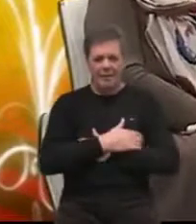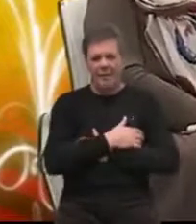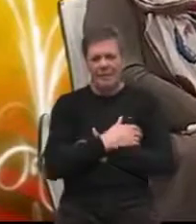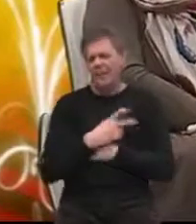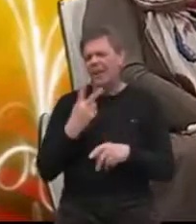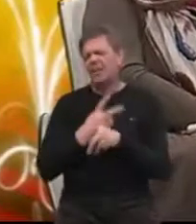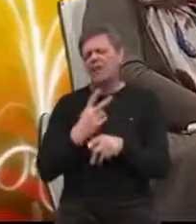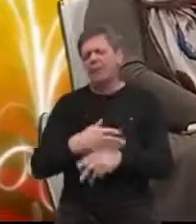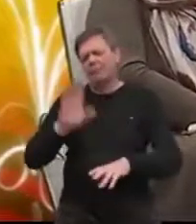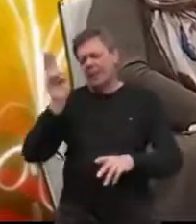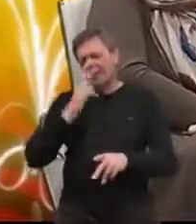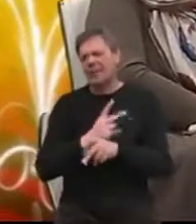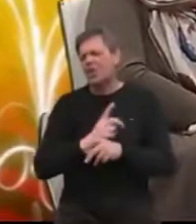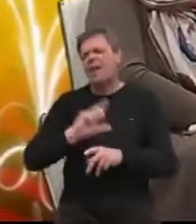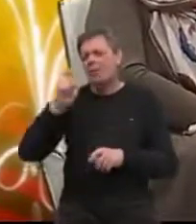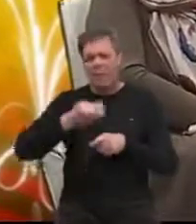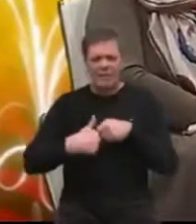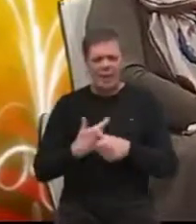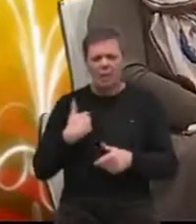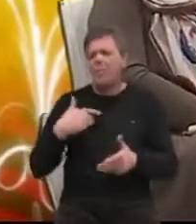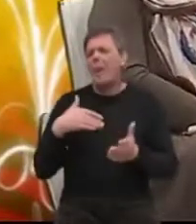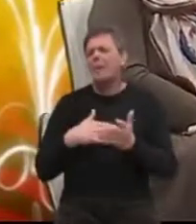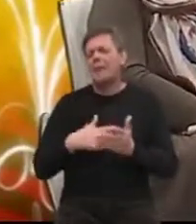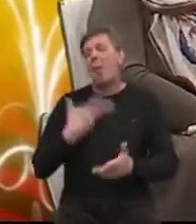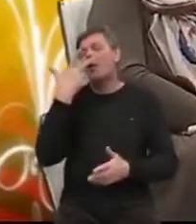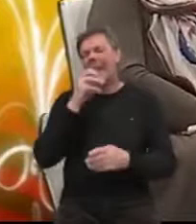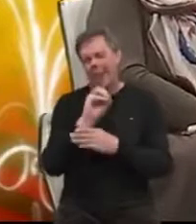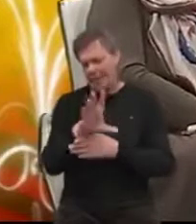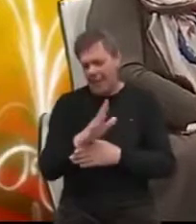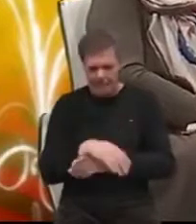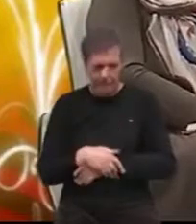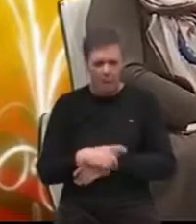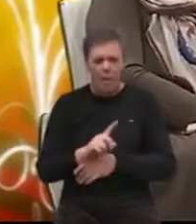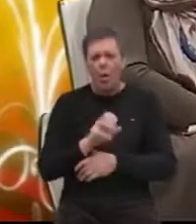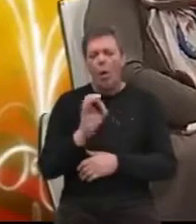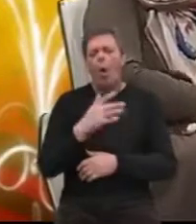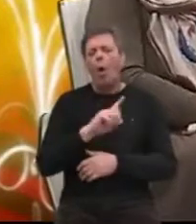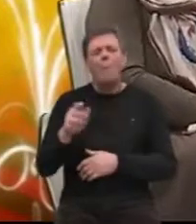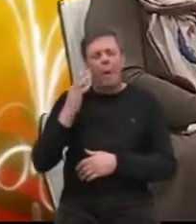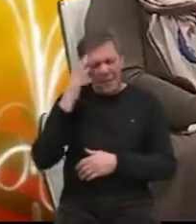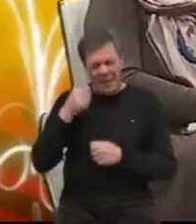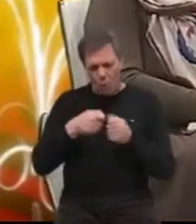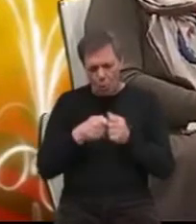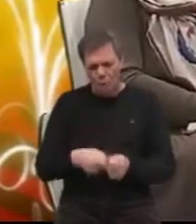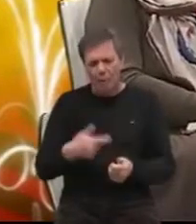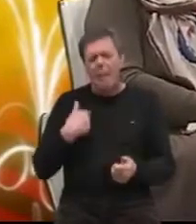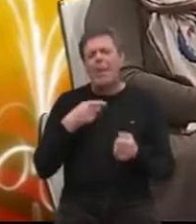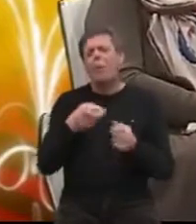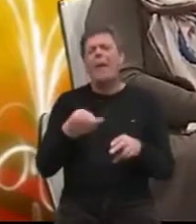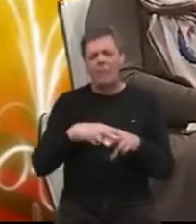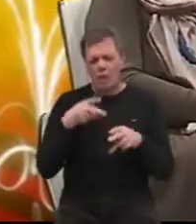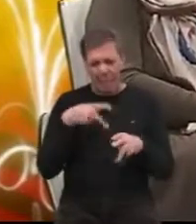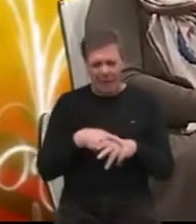druga stvar. To bi nam trebalo tri emisije da mi govorimo o tome. O nebrizi, društva, to mene smeta.